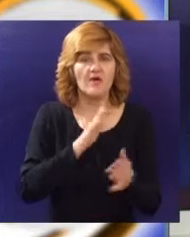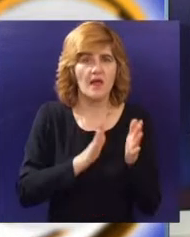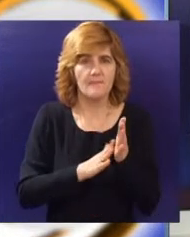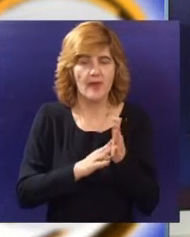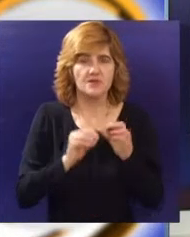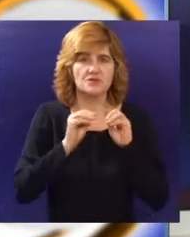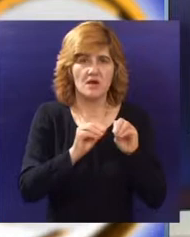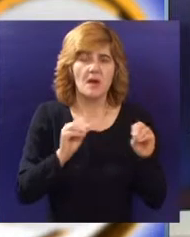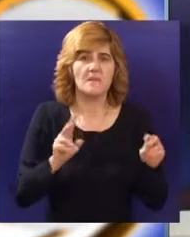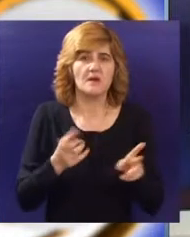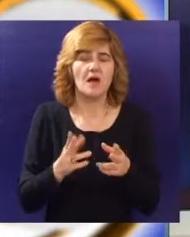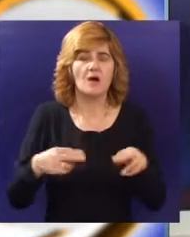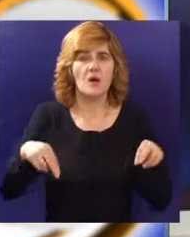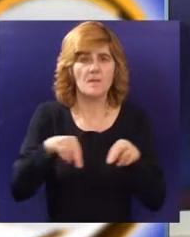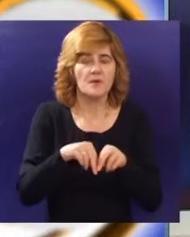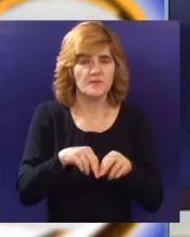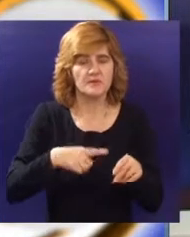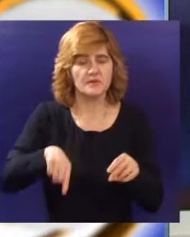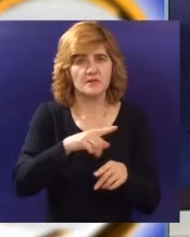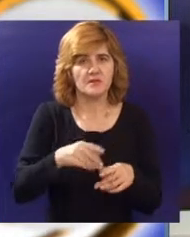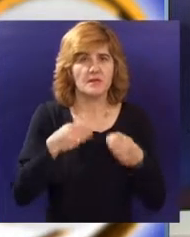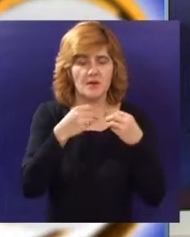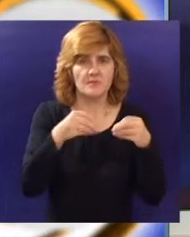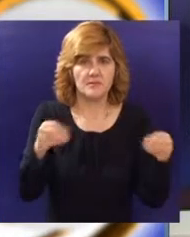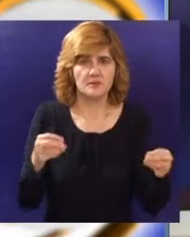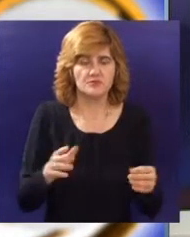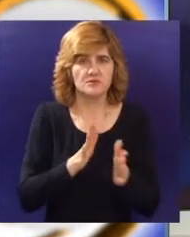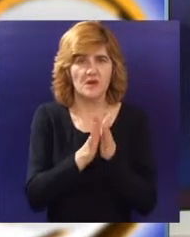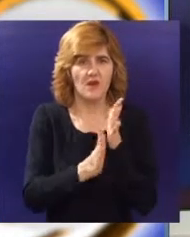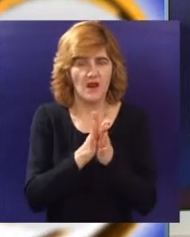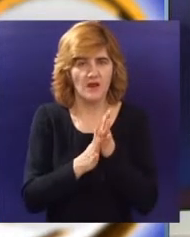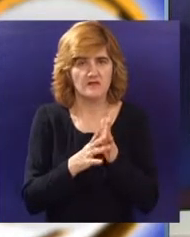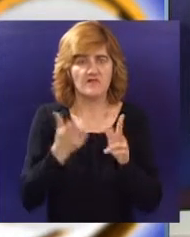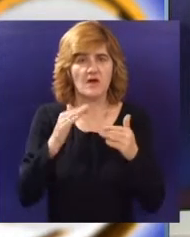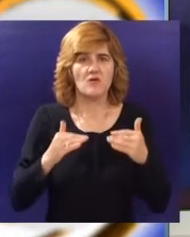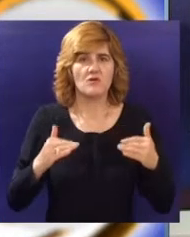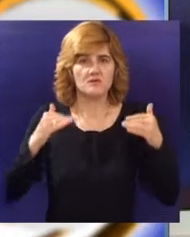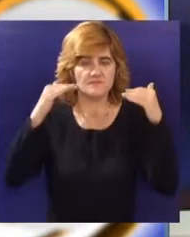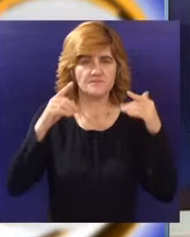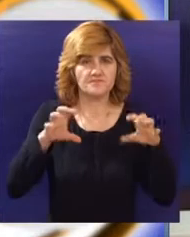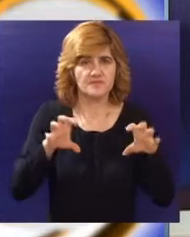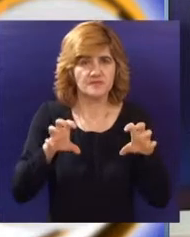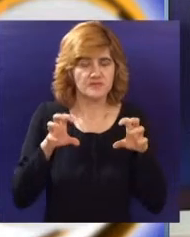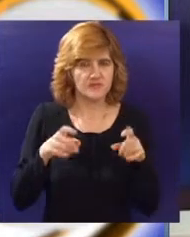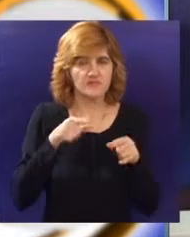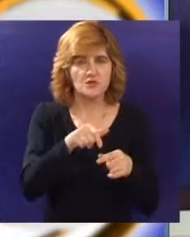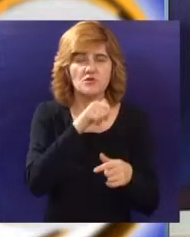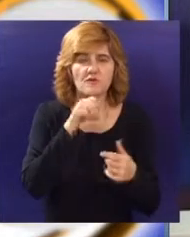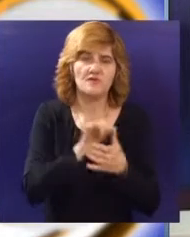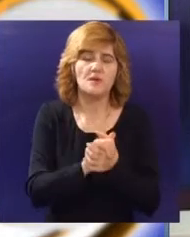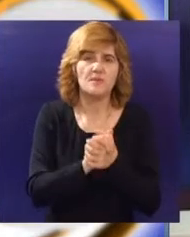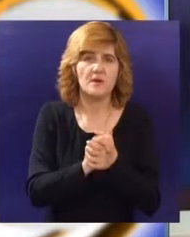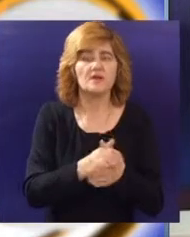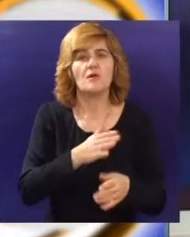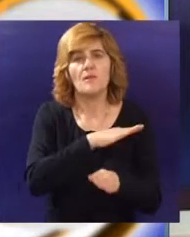medijacija u okviru DILS projekta pružanja unapređenja usluga na lokalnom nivou. Projekat nosi naziv Partnerstvom protiv